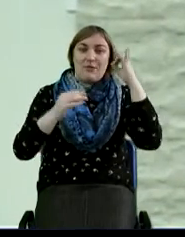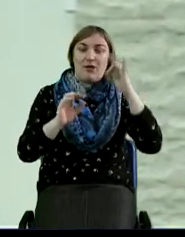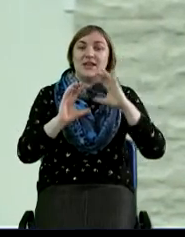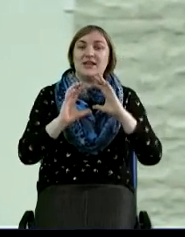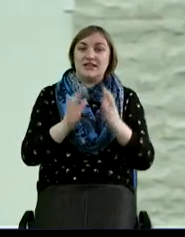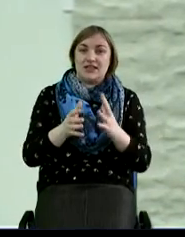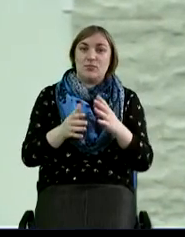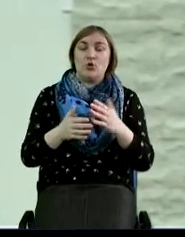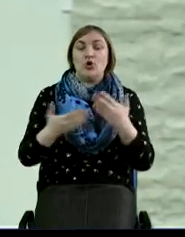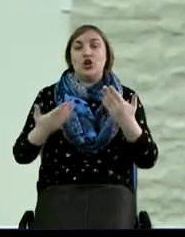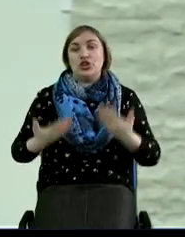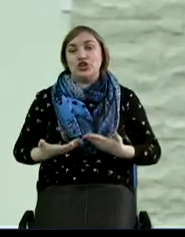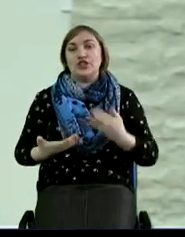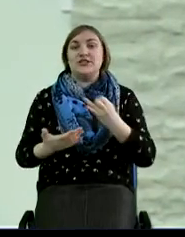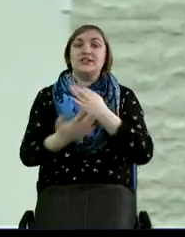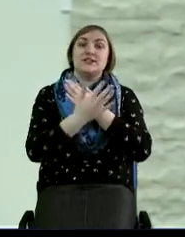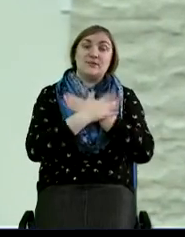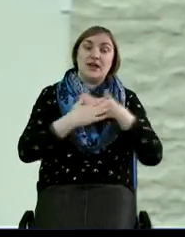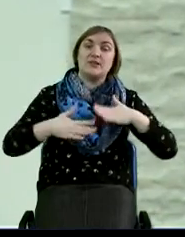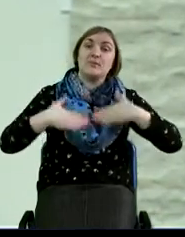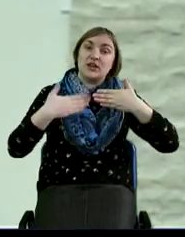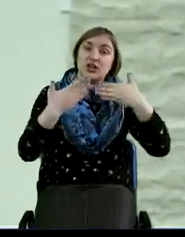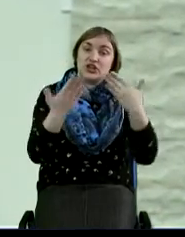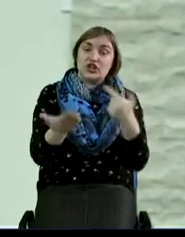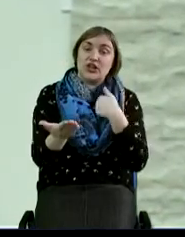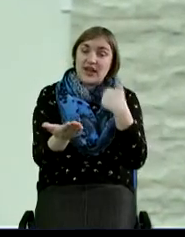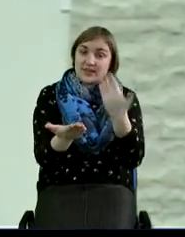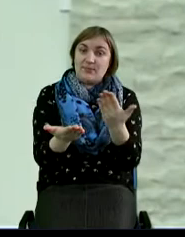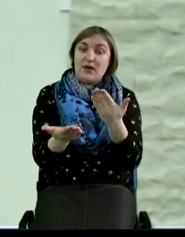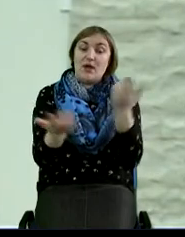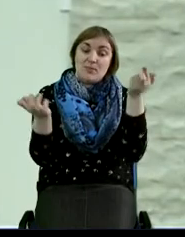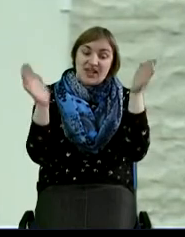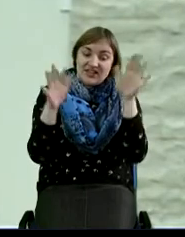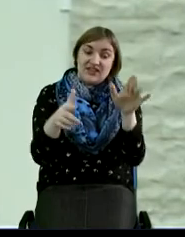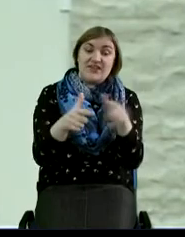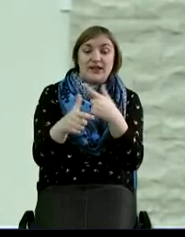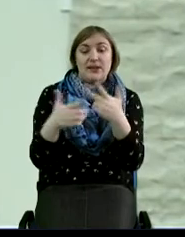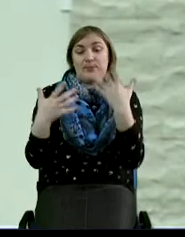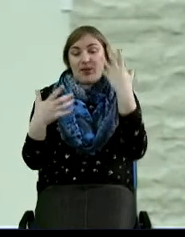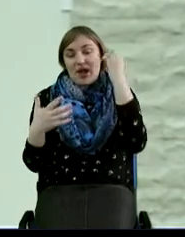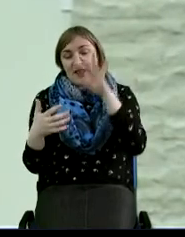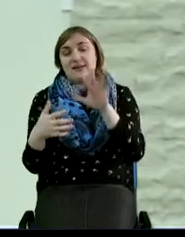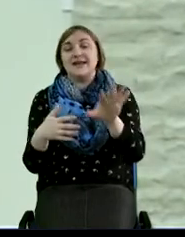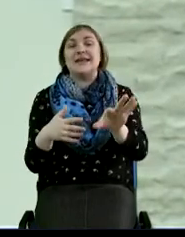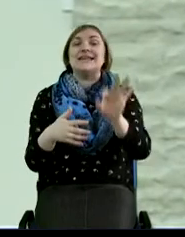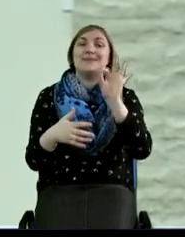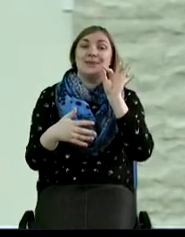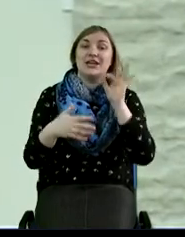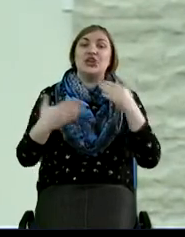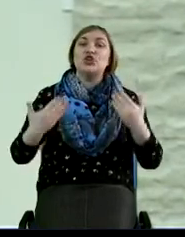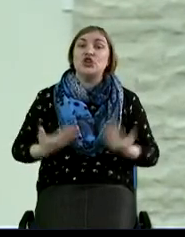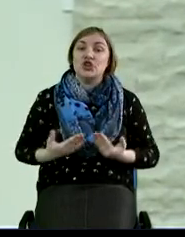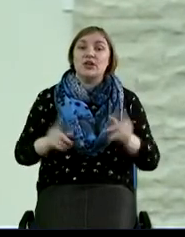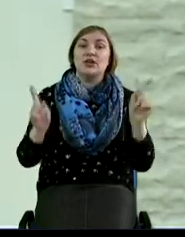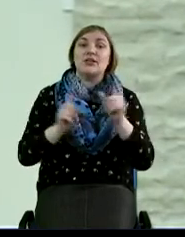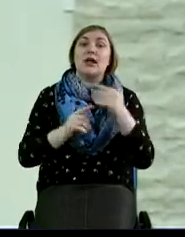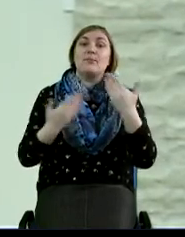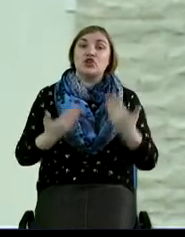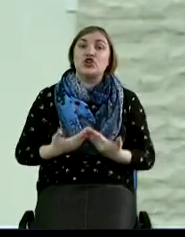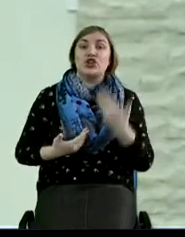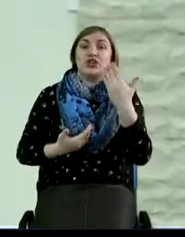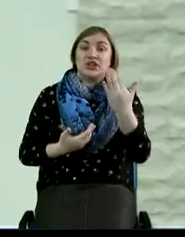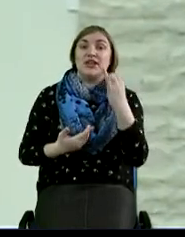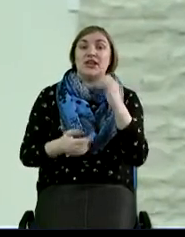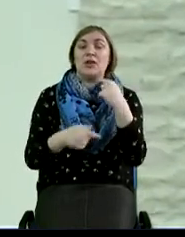землю, жизнь и смерть предложил я тебе, благословение и проклятие. Избери жизнь, дабы жил ты